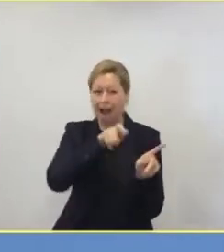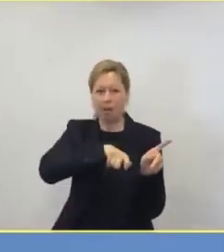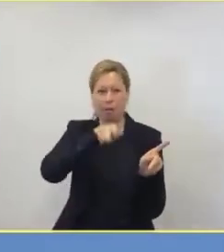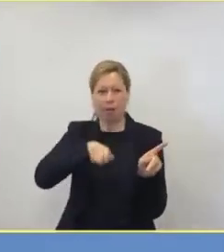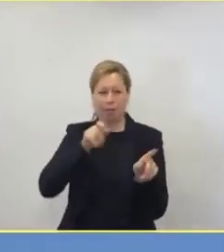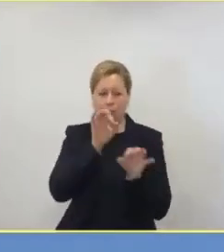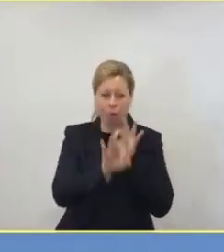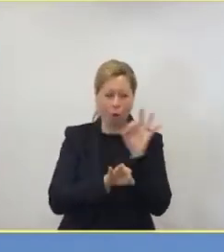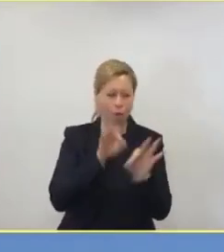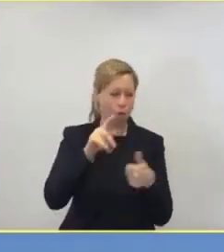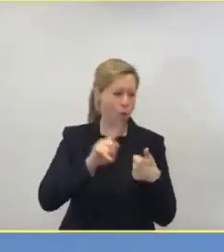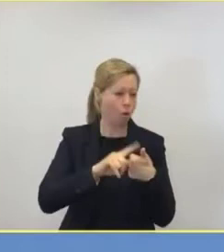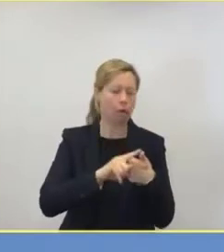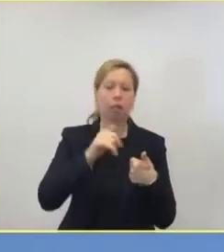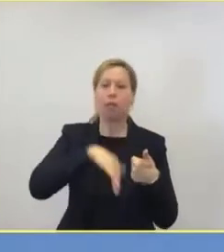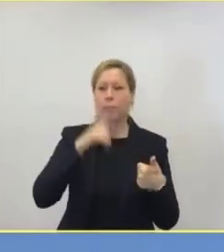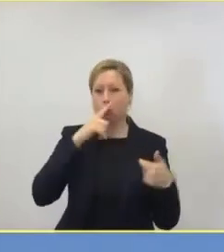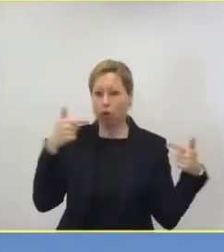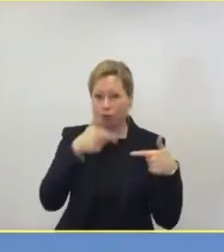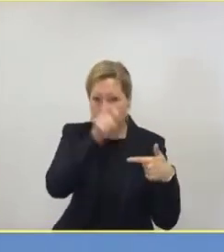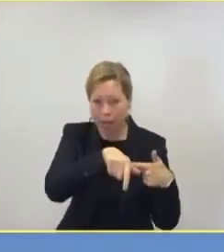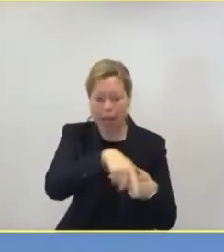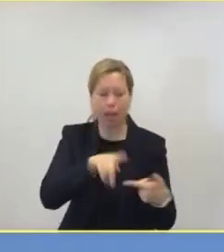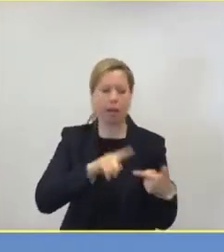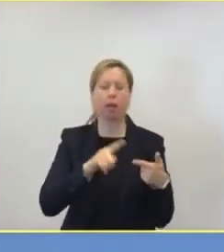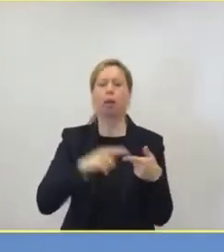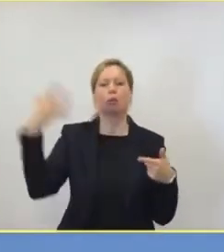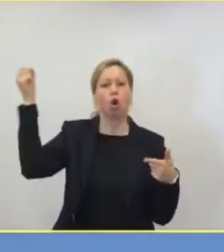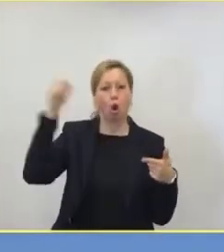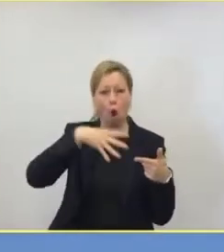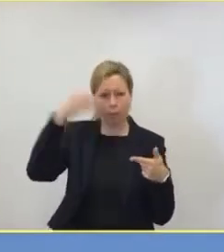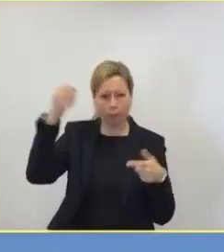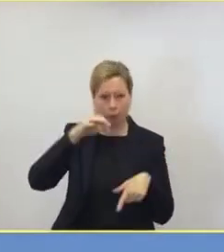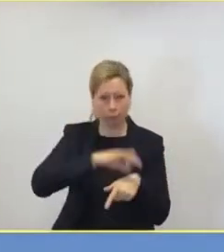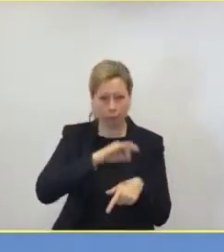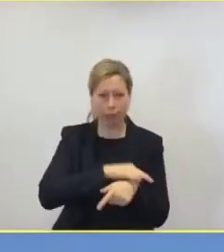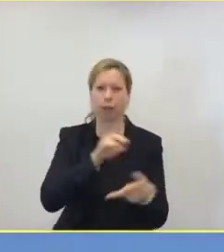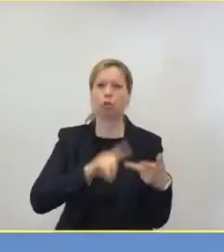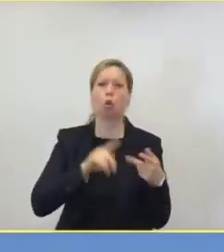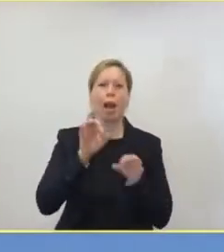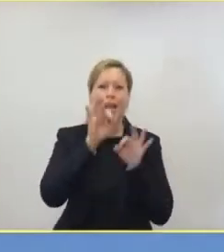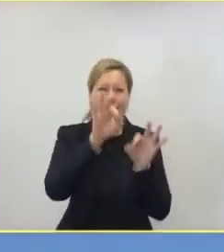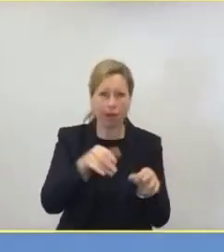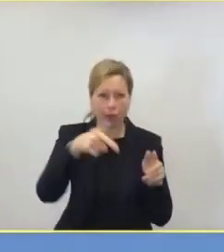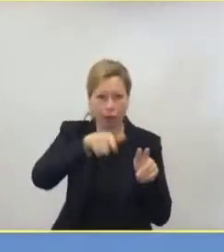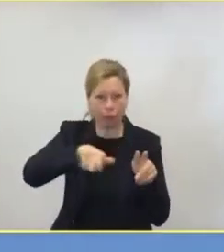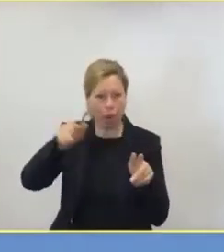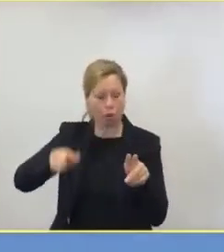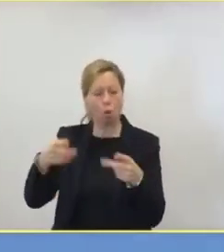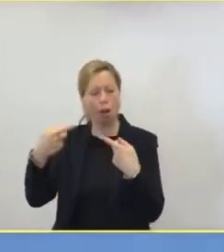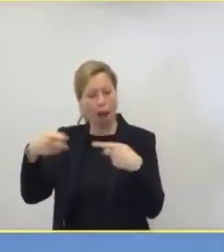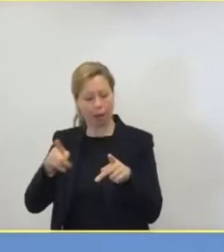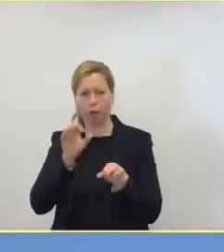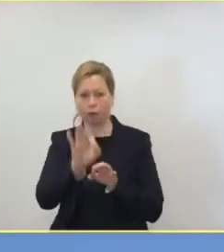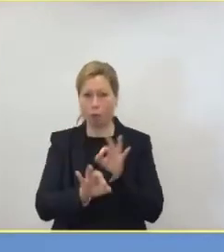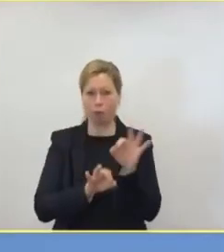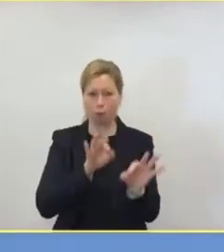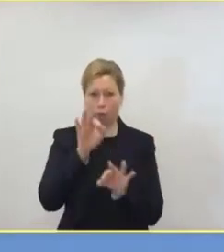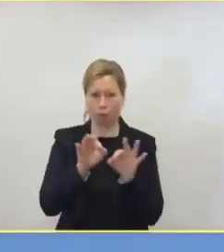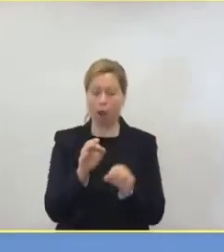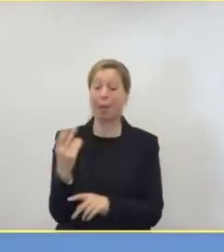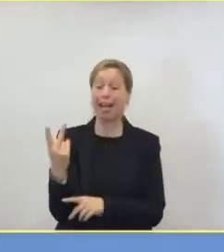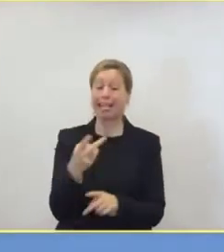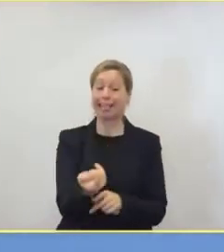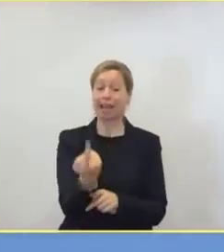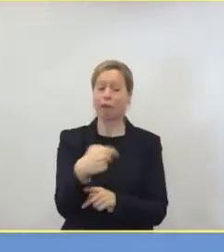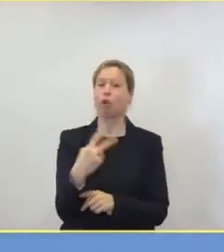ist der Virologe, da ist der Infektiologe und noch viele mehr. Zwei Berufsgruppen haben ein Image-Problem